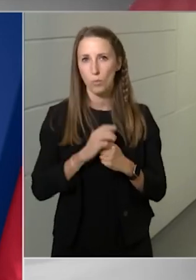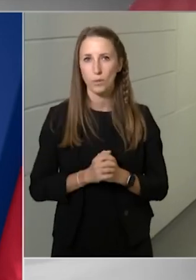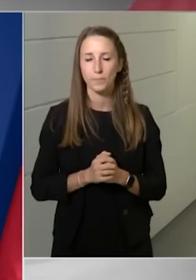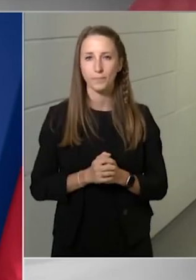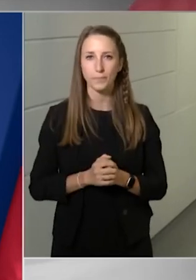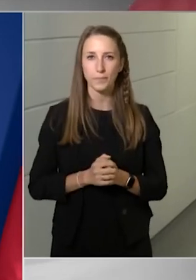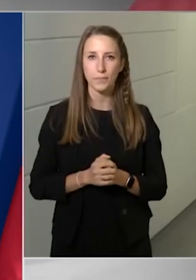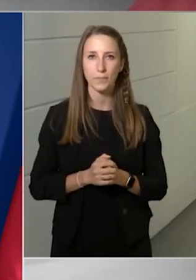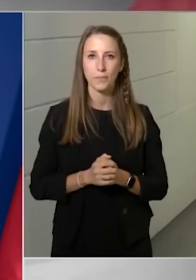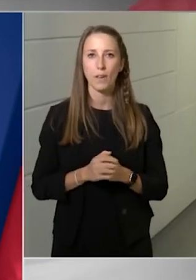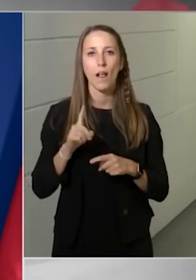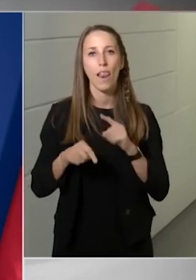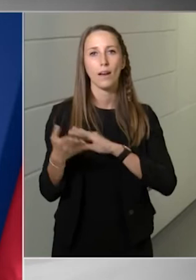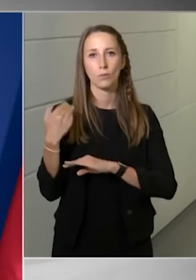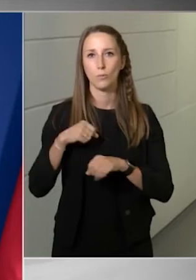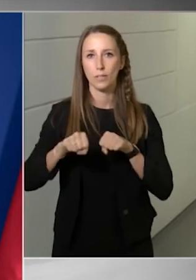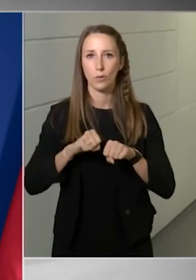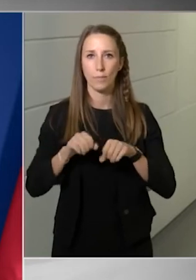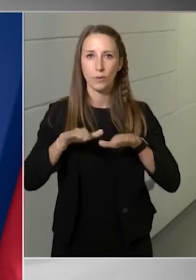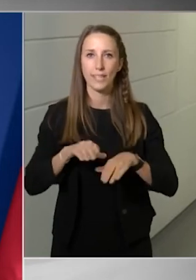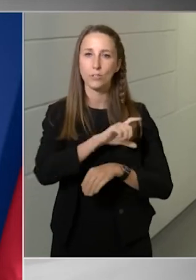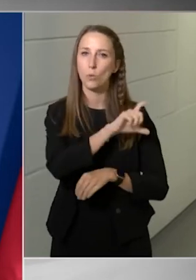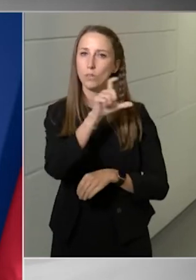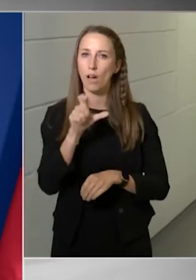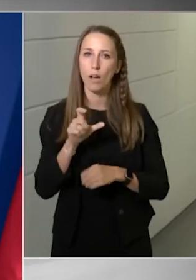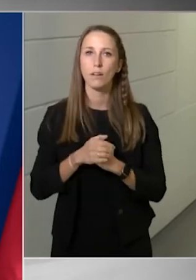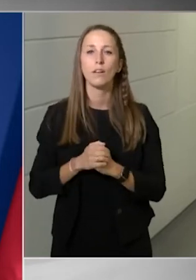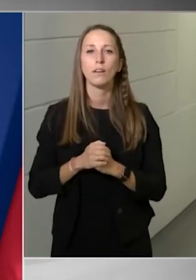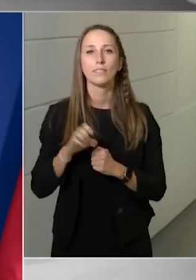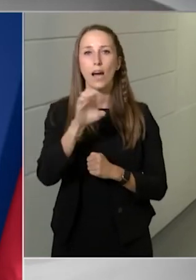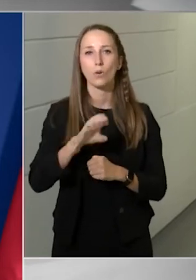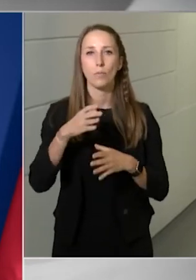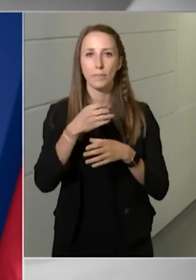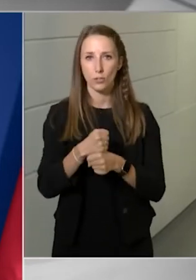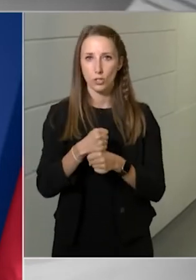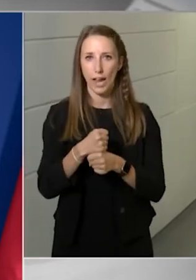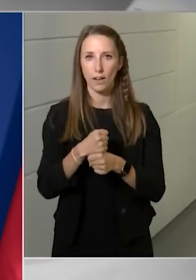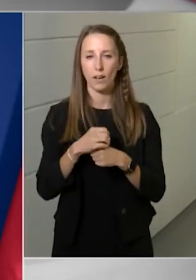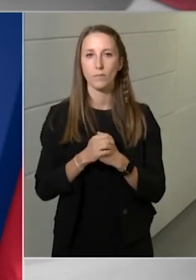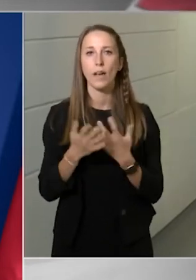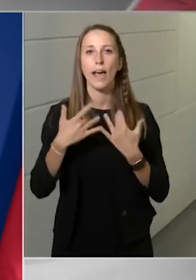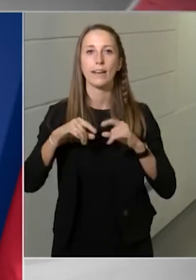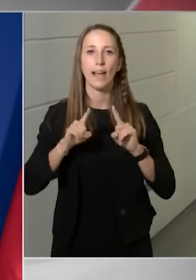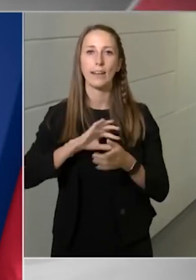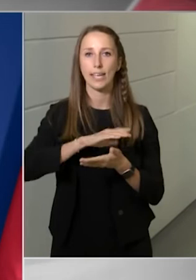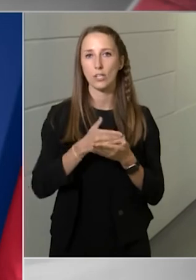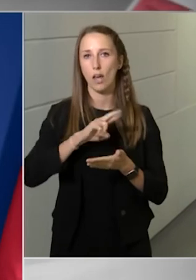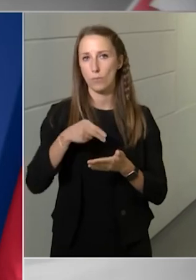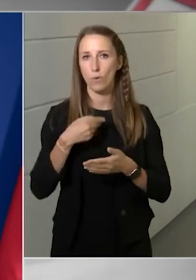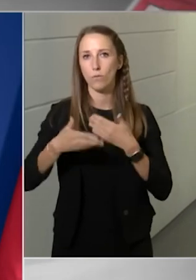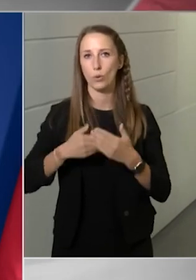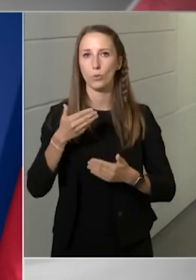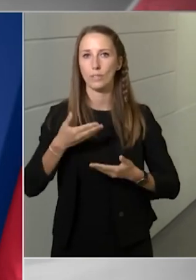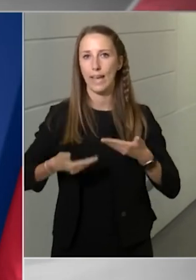forint árfolyam ingadozást a vonatkozó kérdéste válaszolva Gulyás Gergely elmondta, ilyenkor felmerül a spekuláció gyanúja és veszélye,